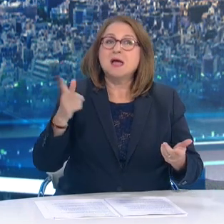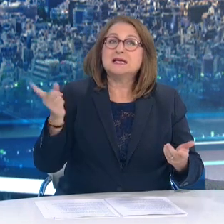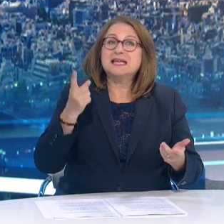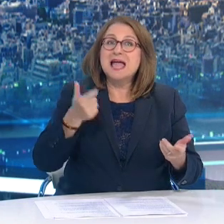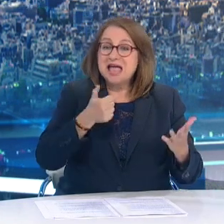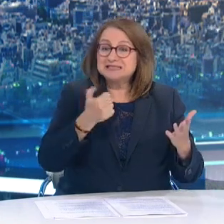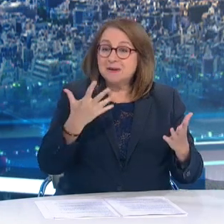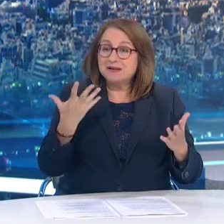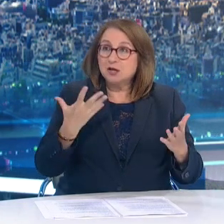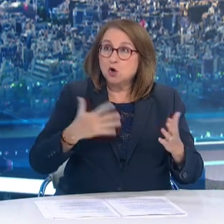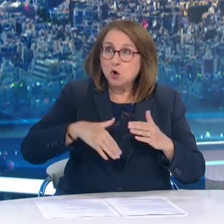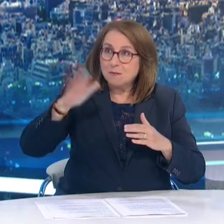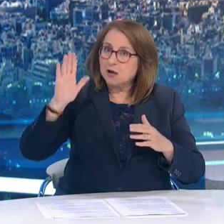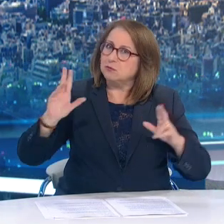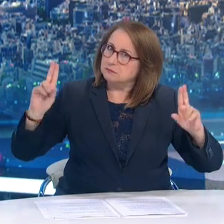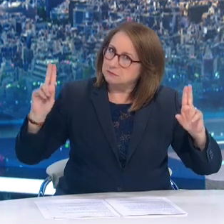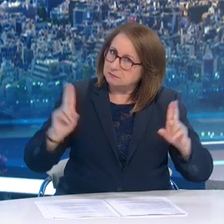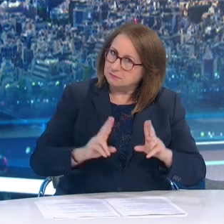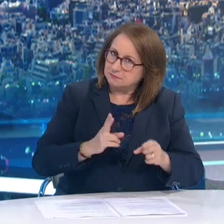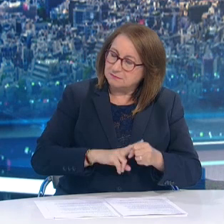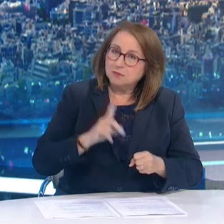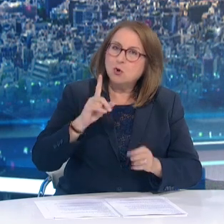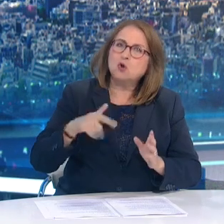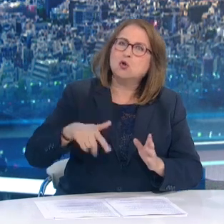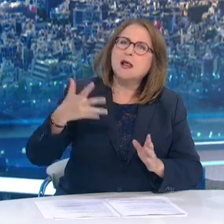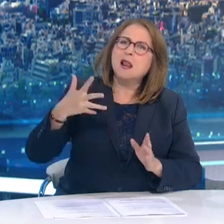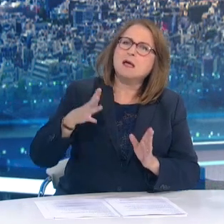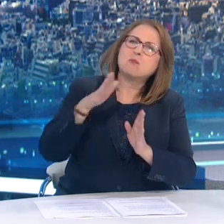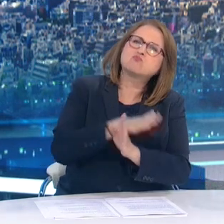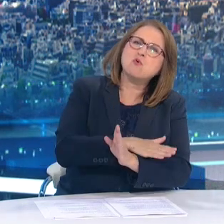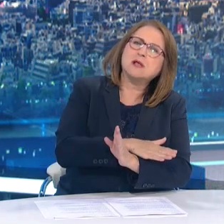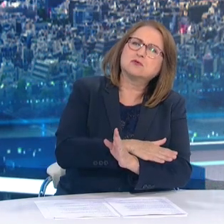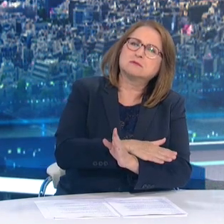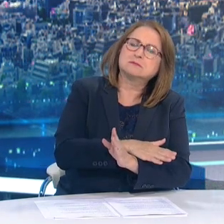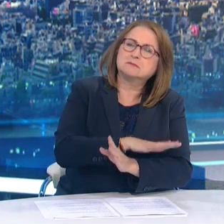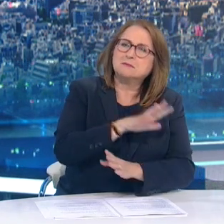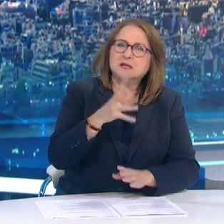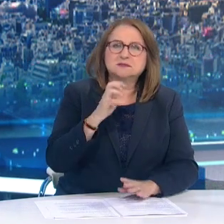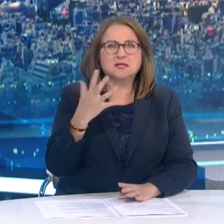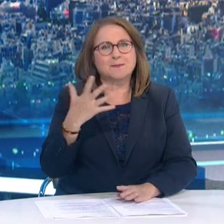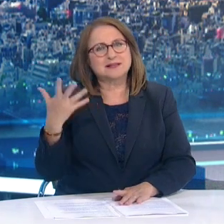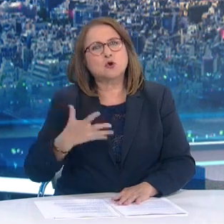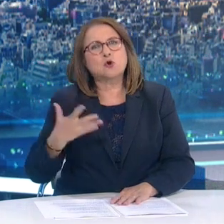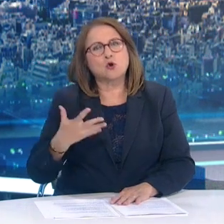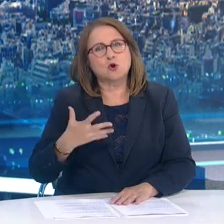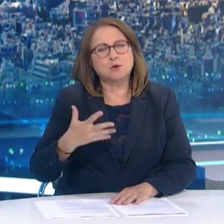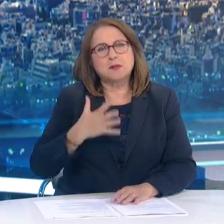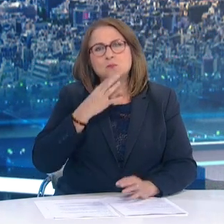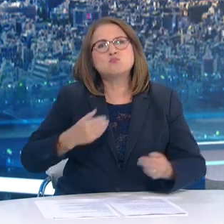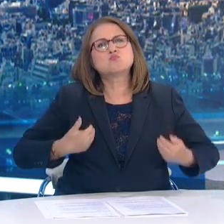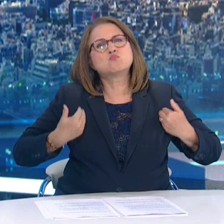ομάδα των 55 έως 64 ετών. Συμπερισματικά λοιπόν, ο Ιούνιος ήταν ένας εξαιρετικός μήνας για την Ελλάδα.